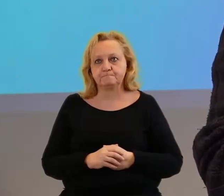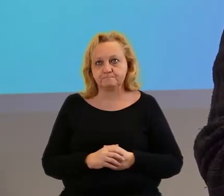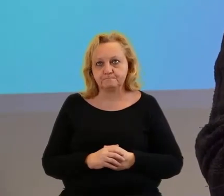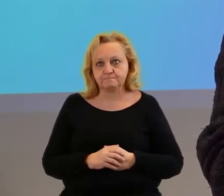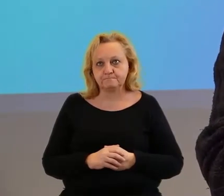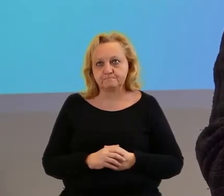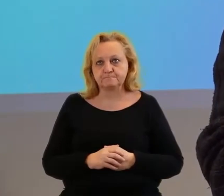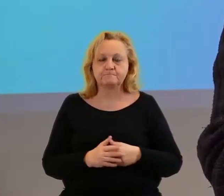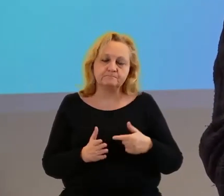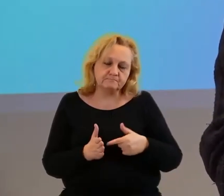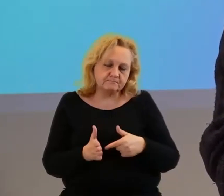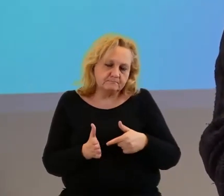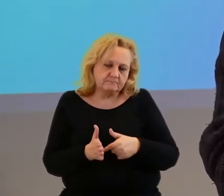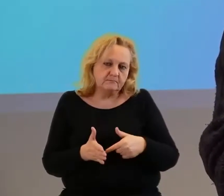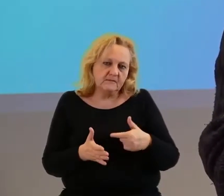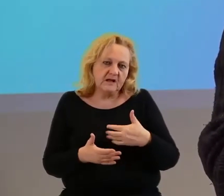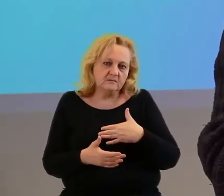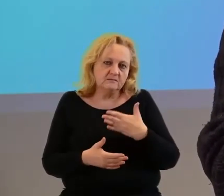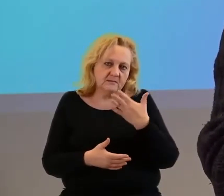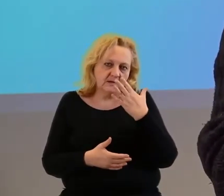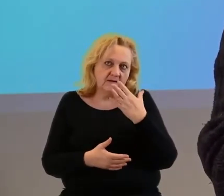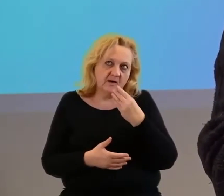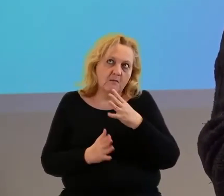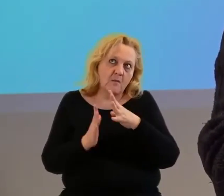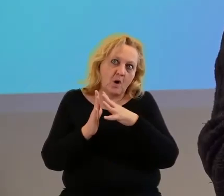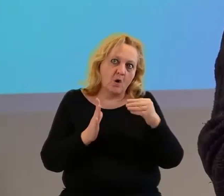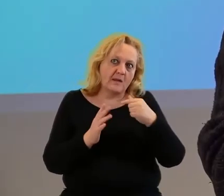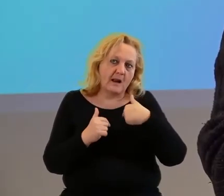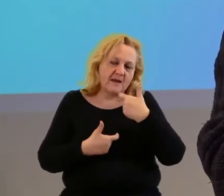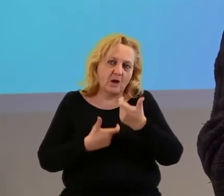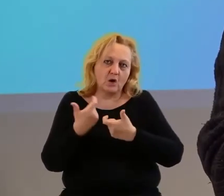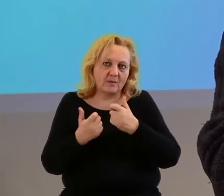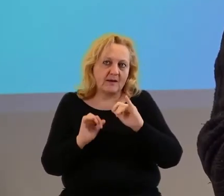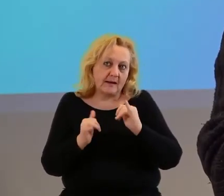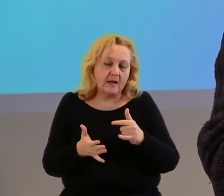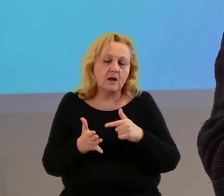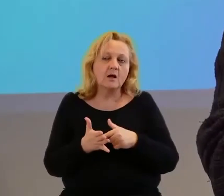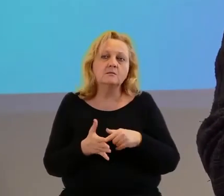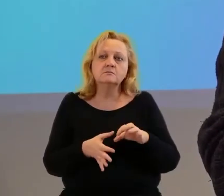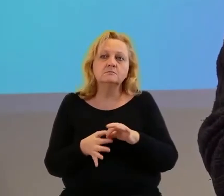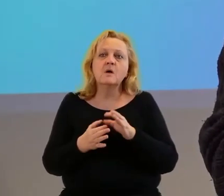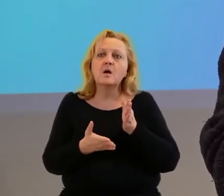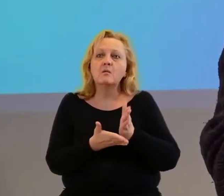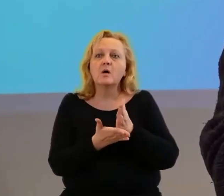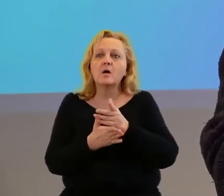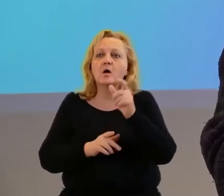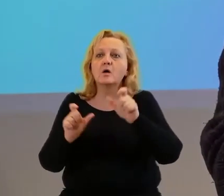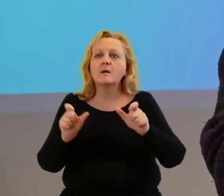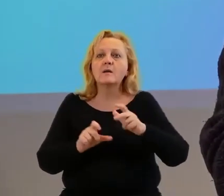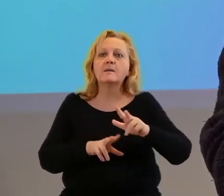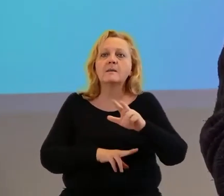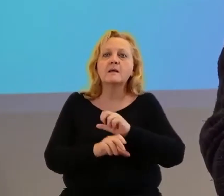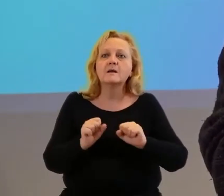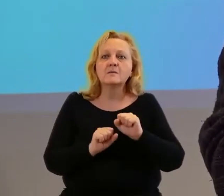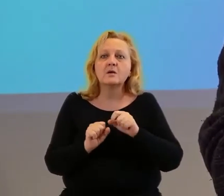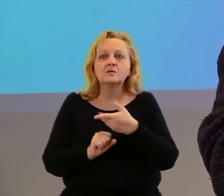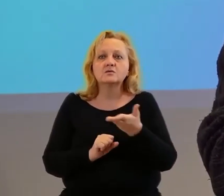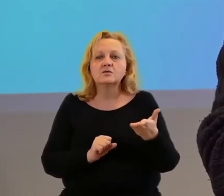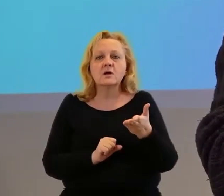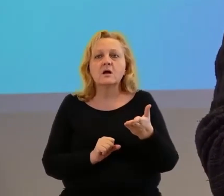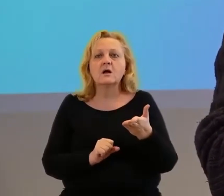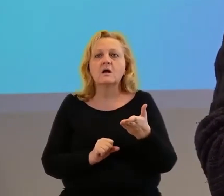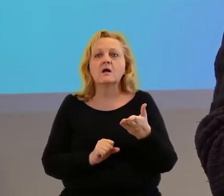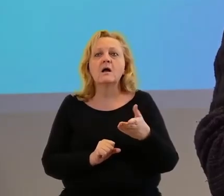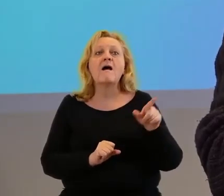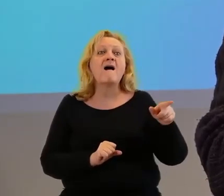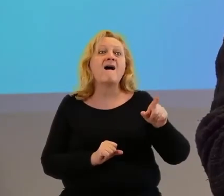Model, bo wydaje mi się, że to jest jakiś model, na którym bazujemy, powiązany jest z tym, że my pomagamy osobom z niepełnosprawnościami, którym nie jest w stanie pomóc